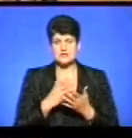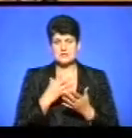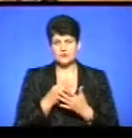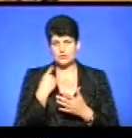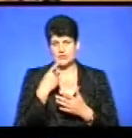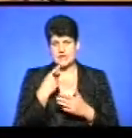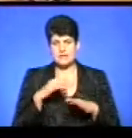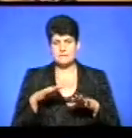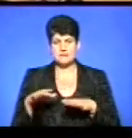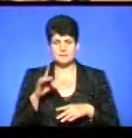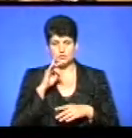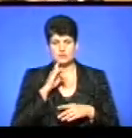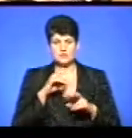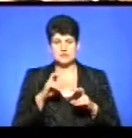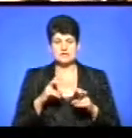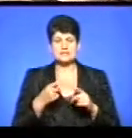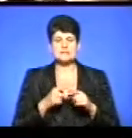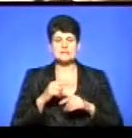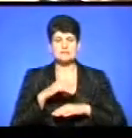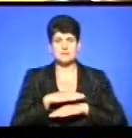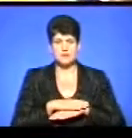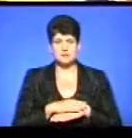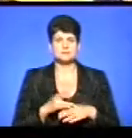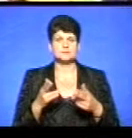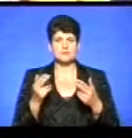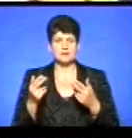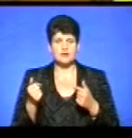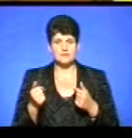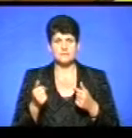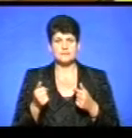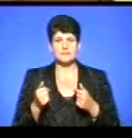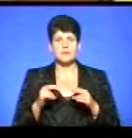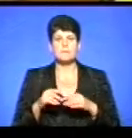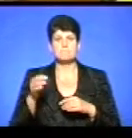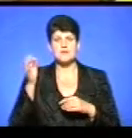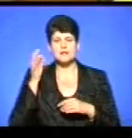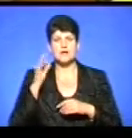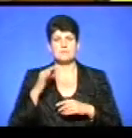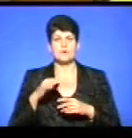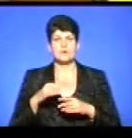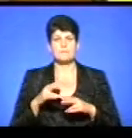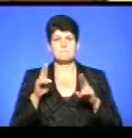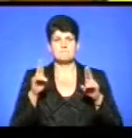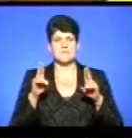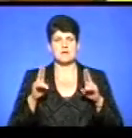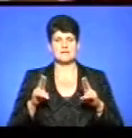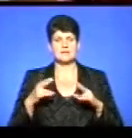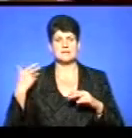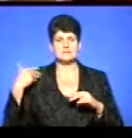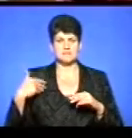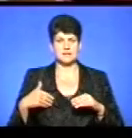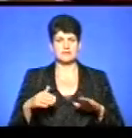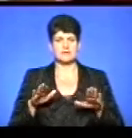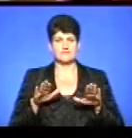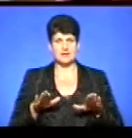місце. Дітей, вам доріщо сидіти за новими партами? Прикладаємо правила сидіння за партами. Спинка рівненько, ніжки на